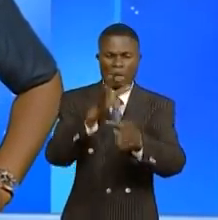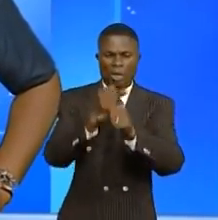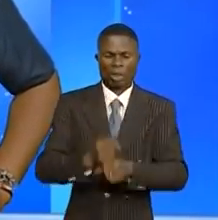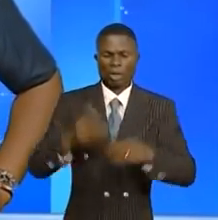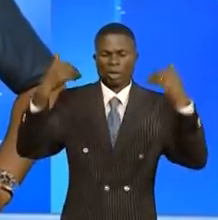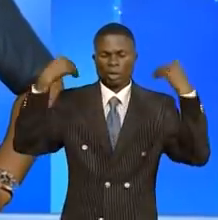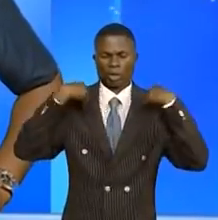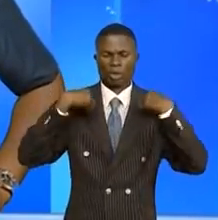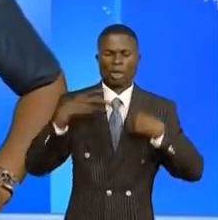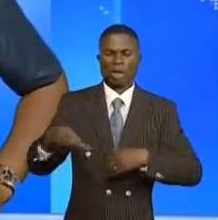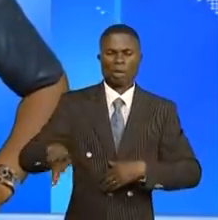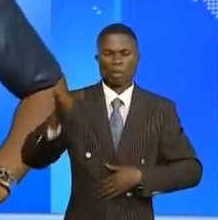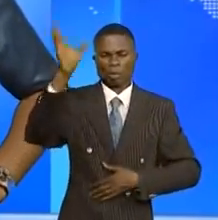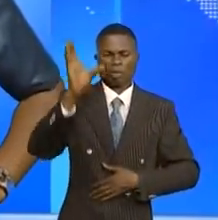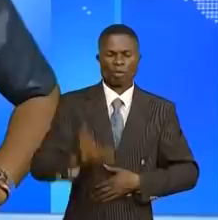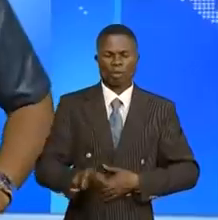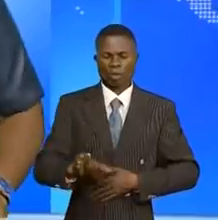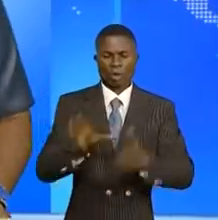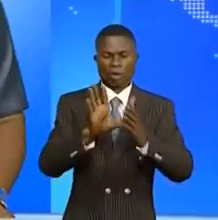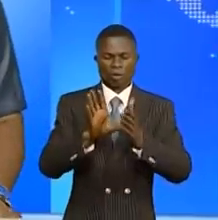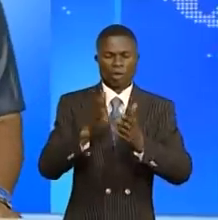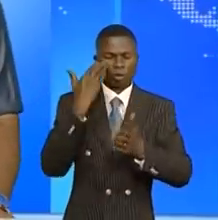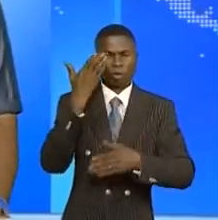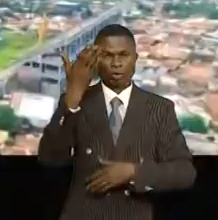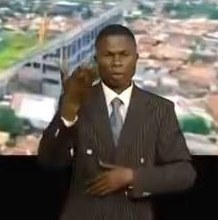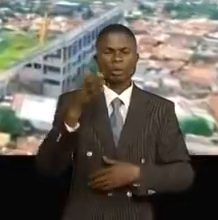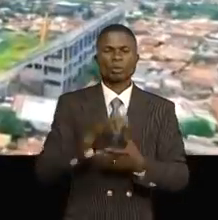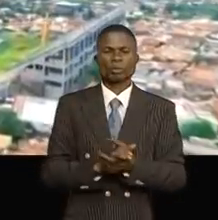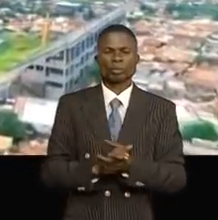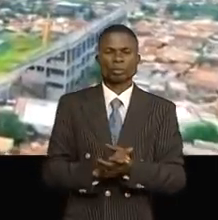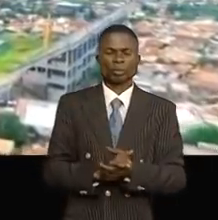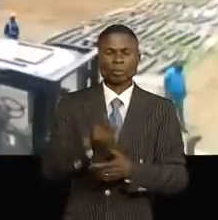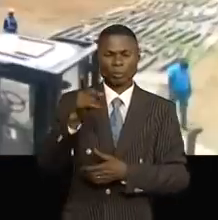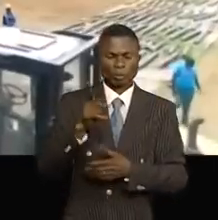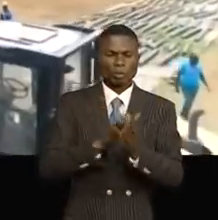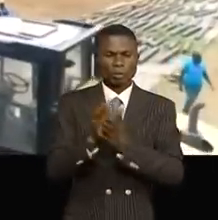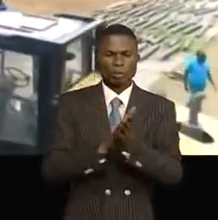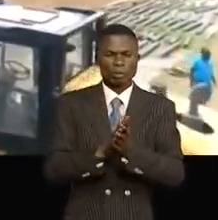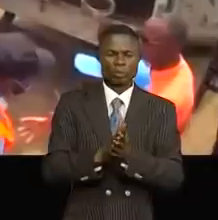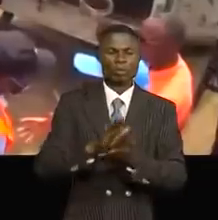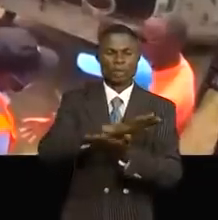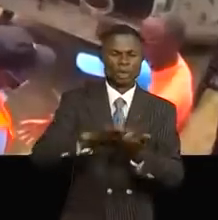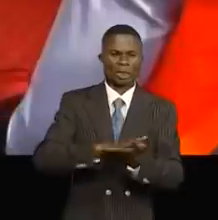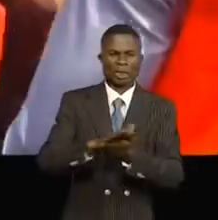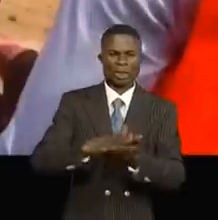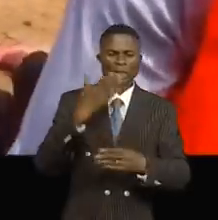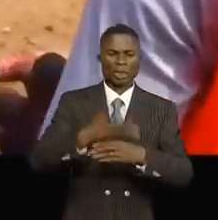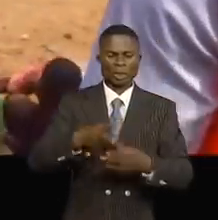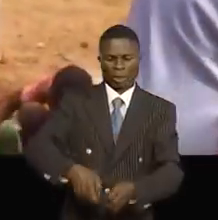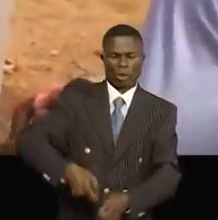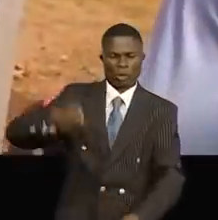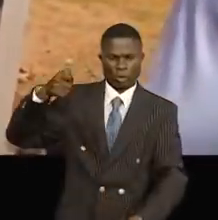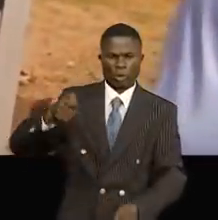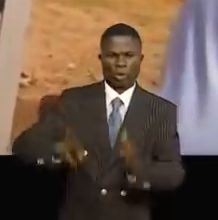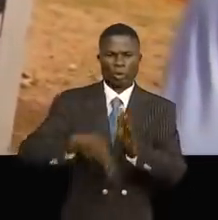les autorités compétentes. Images et commentaires. Constitué essentiellement des bétonnières d'un groupe électrogène